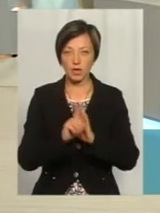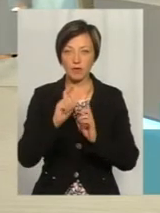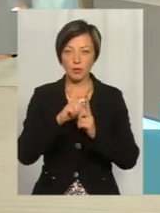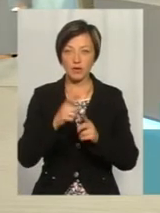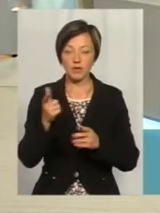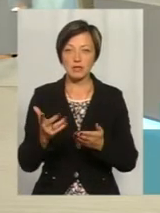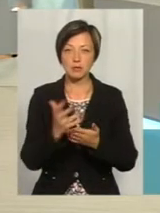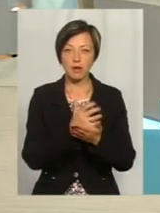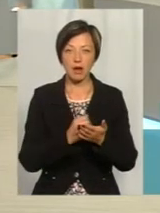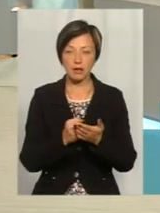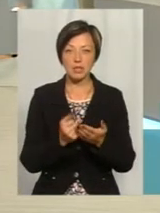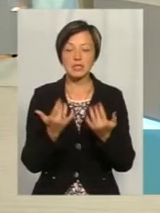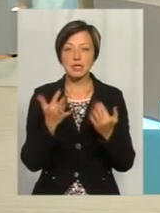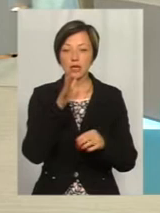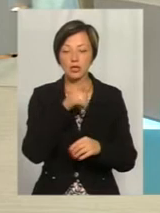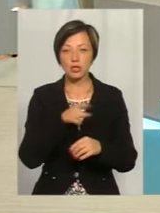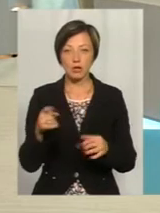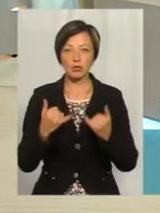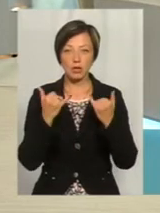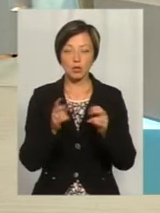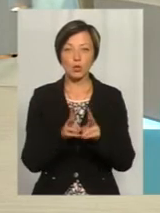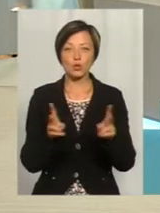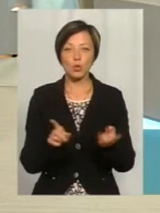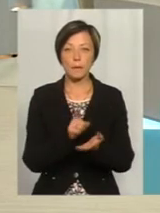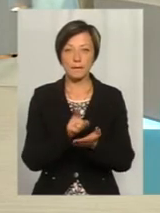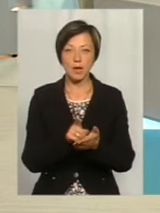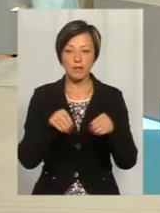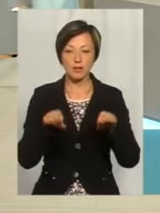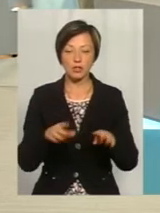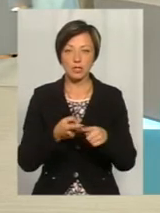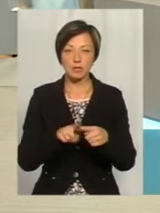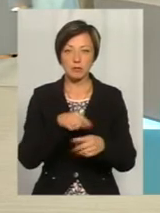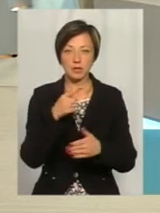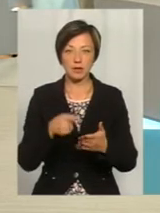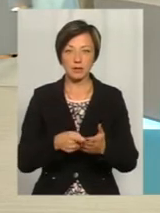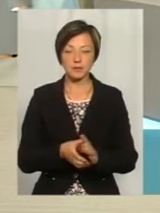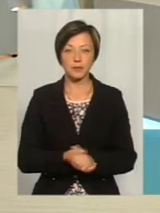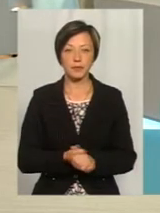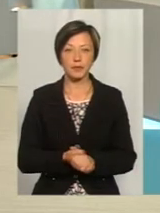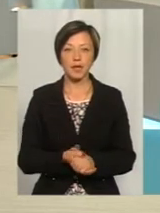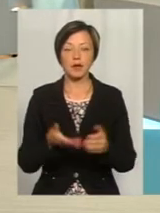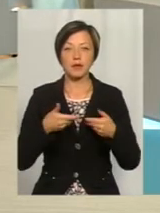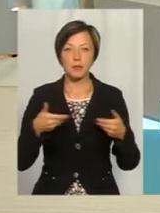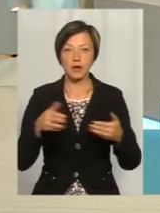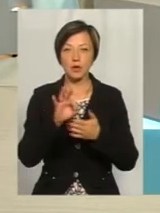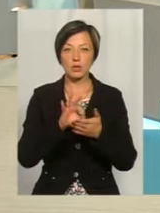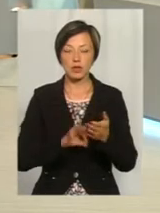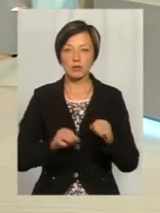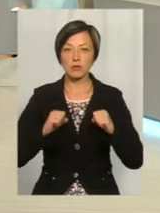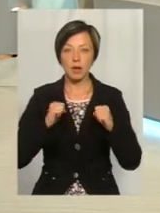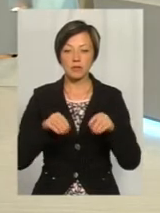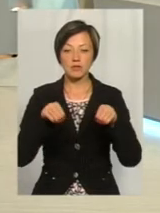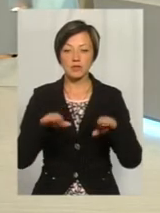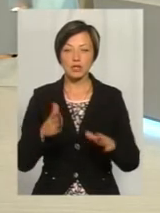що ви їх збираєте. А скільки часу відводиться і хто має вирішити ці питання? Ми, якби, одразу намагаємося вирішити. Тобто,